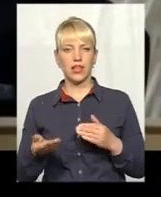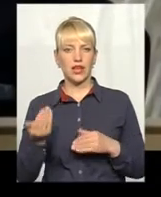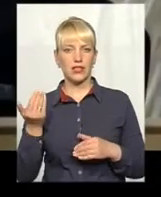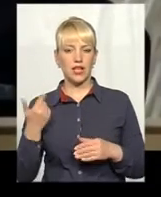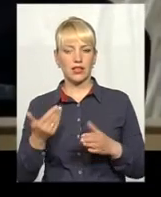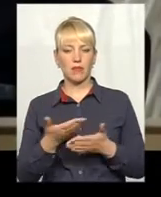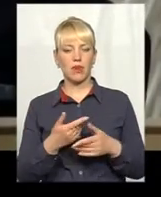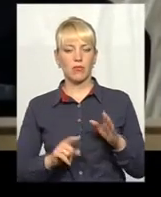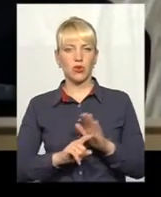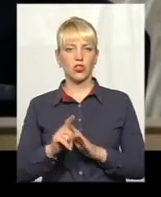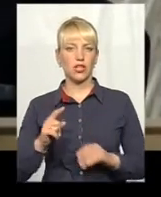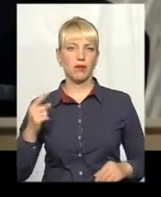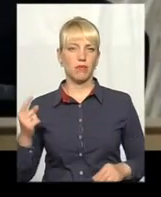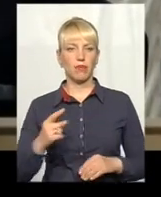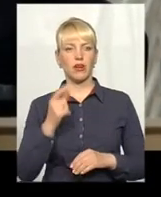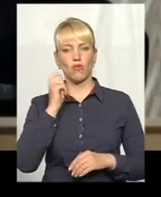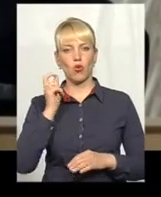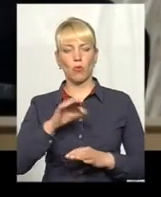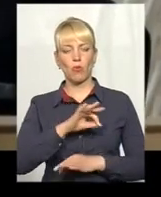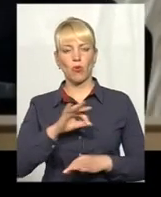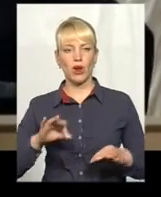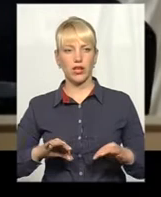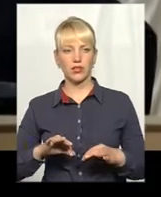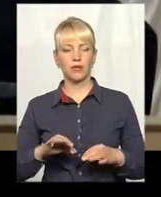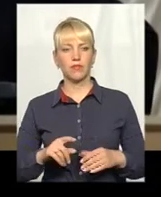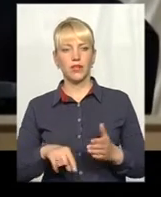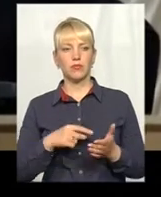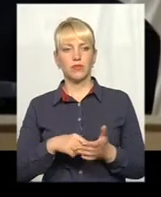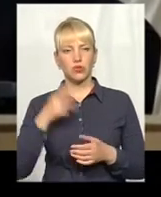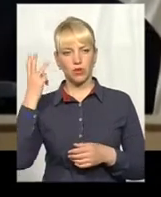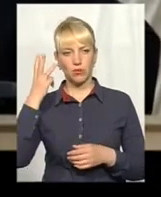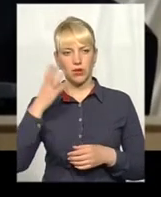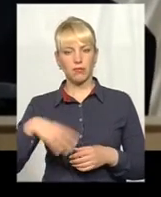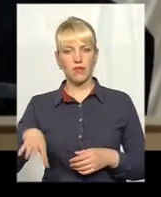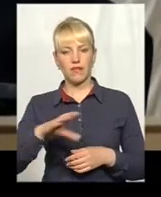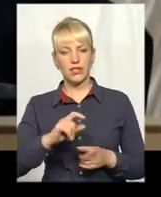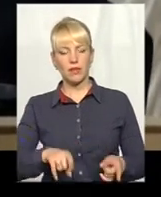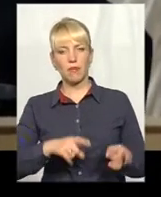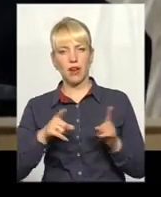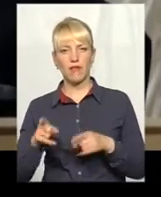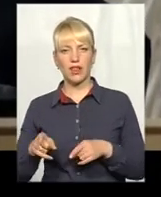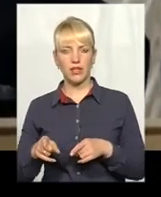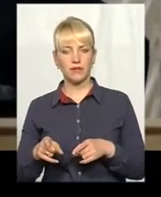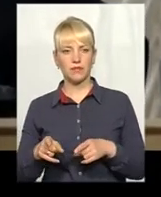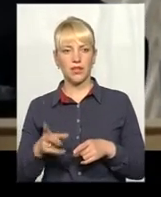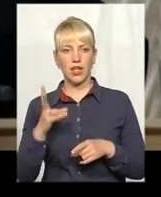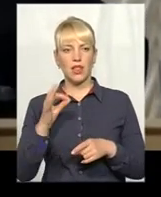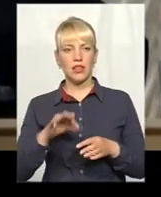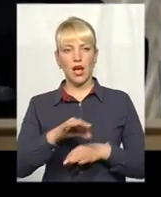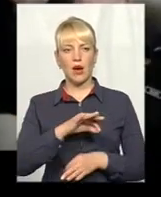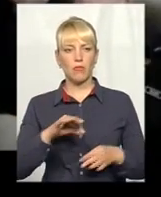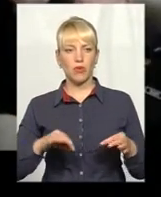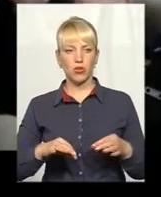перший в Україні проєкт. Міністром хочу доповісти, що місто Хмельницький ми весь перевели на проєкт